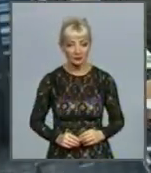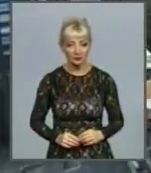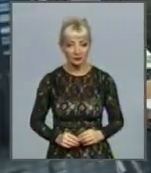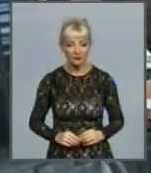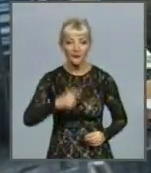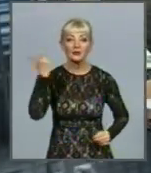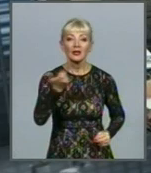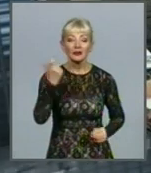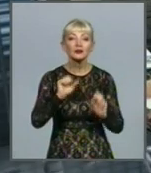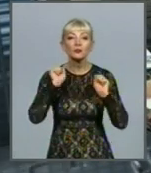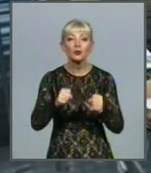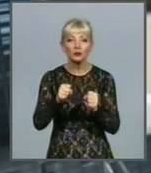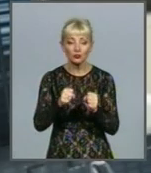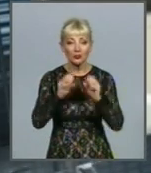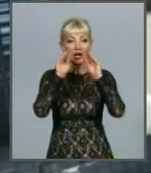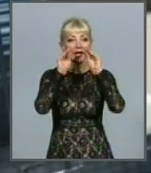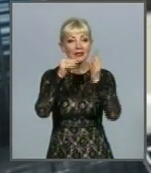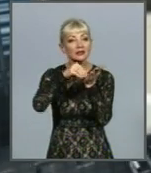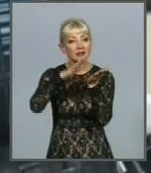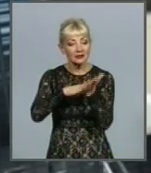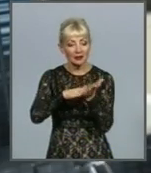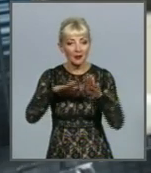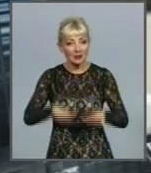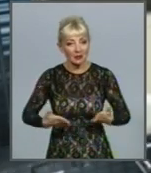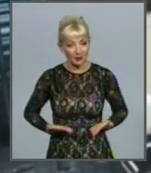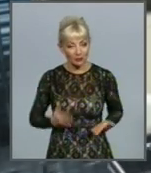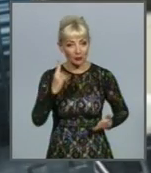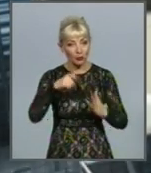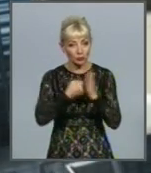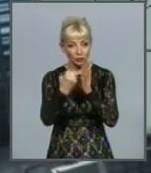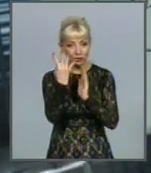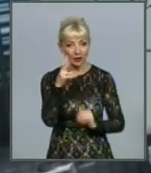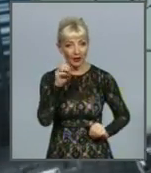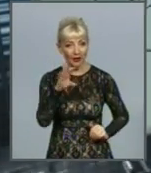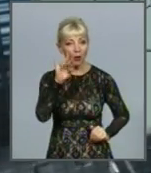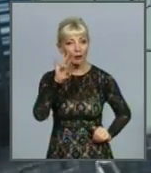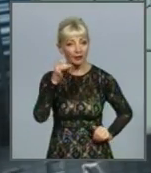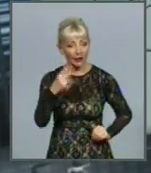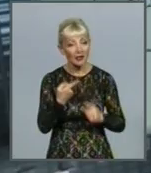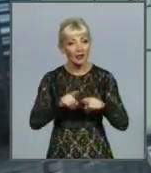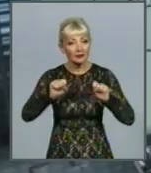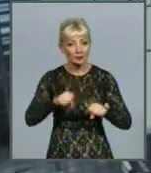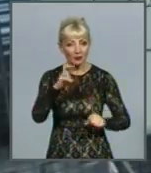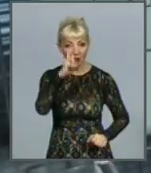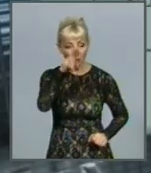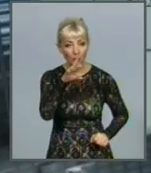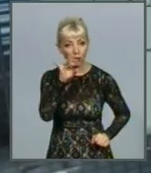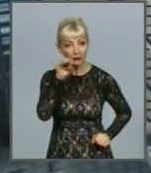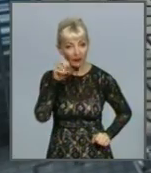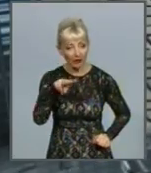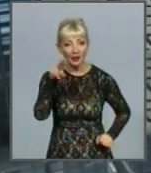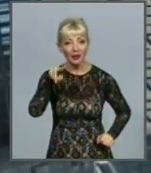Харків'яни можуть зареєструвати місце проживання дитини віком до 14 років онлайн. Послуга доступна на державному порталі